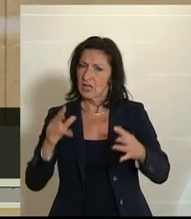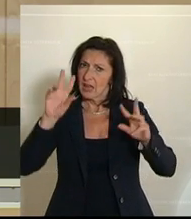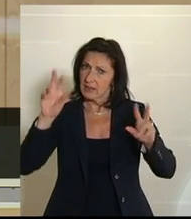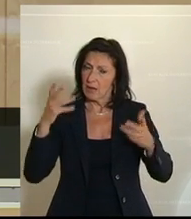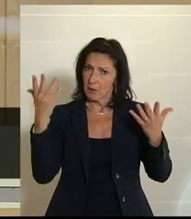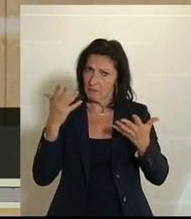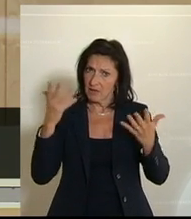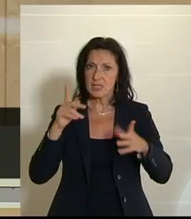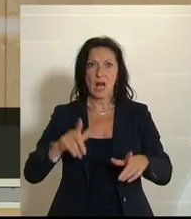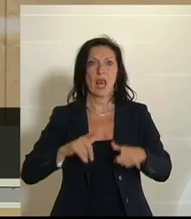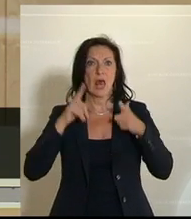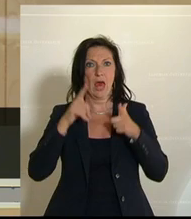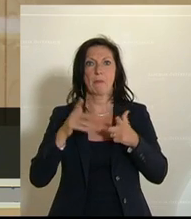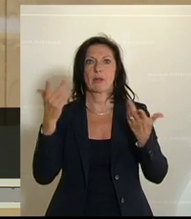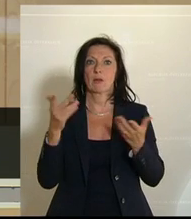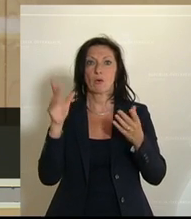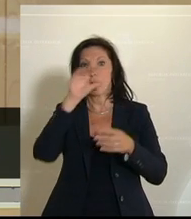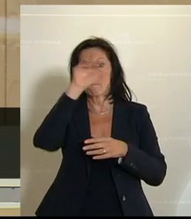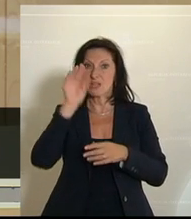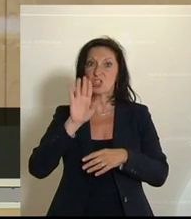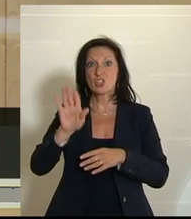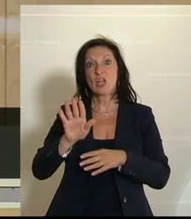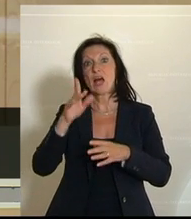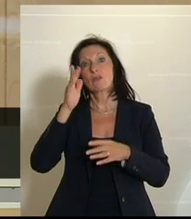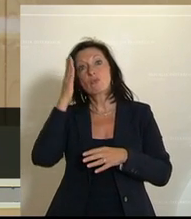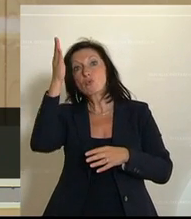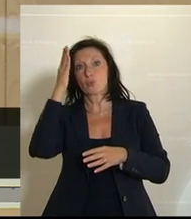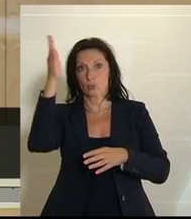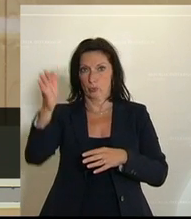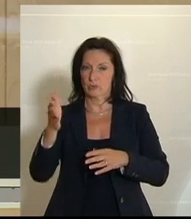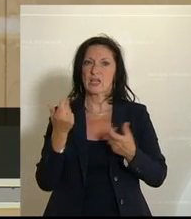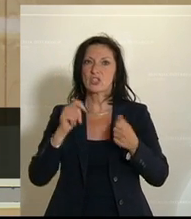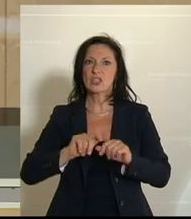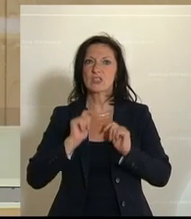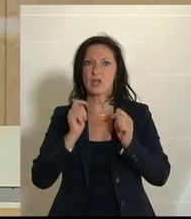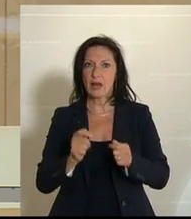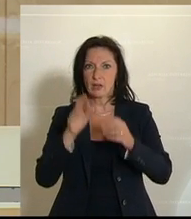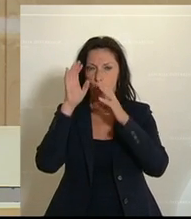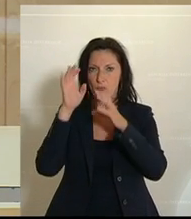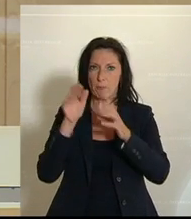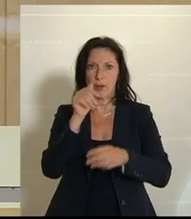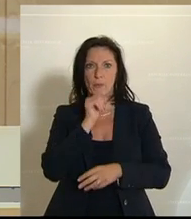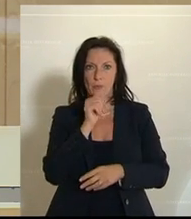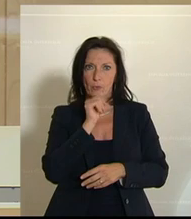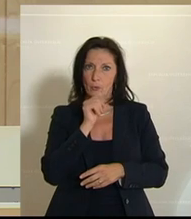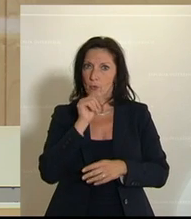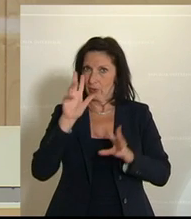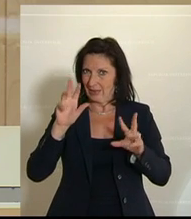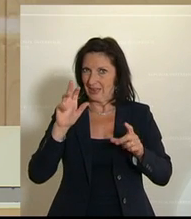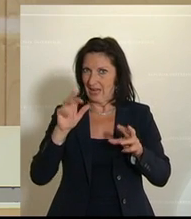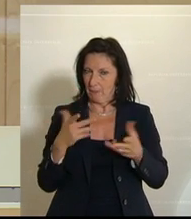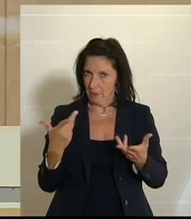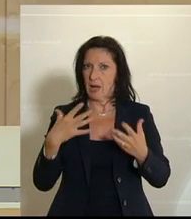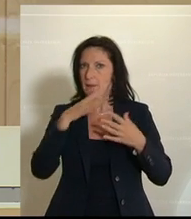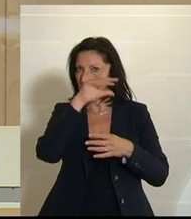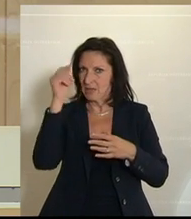Zukunftspraktiven echter Menschen sprechen. Der Entschließungsantrag von ÖVP und Grüne betreffend einer substanziellen Aufstockung der